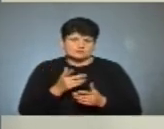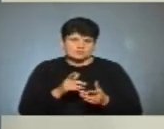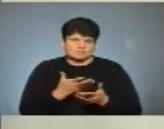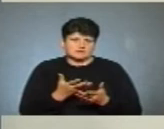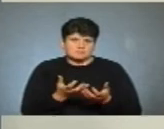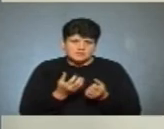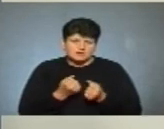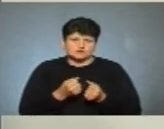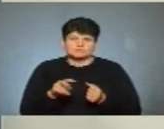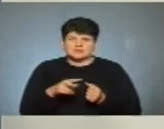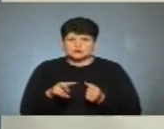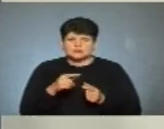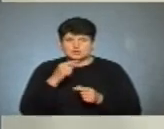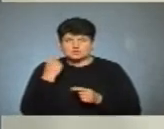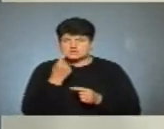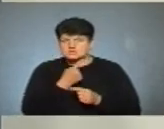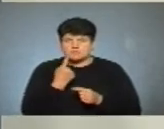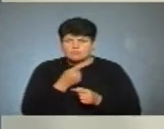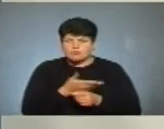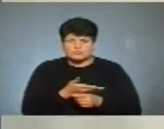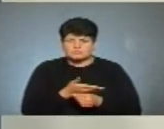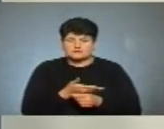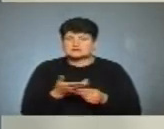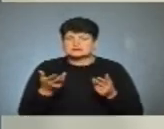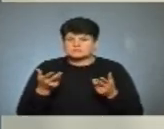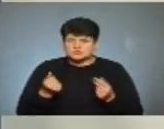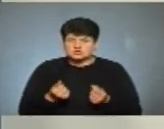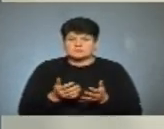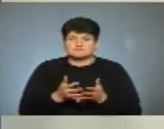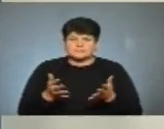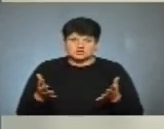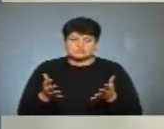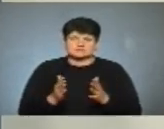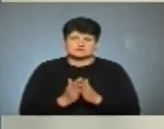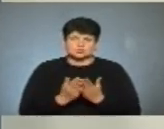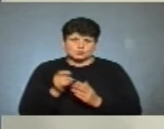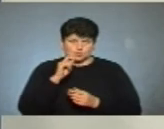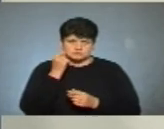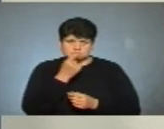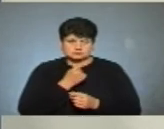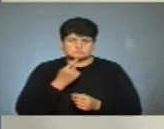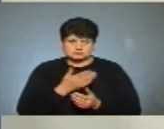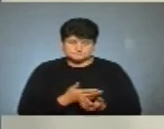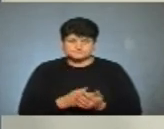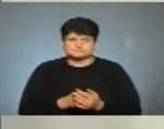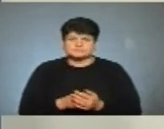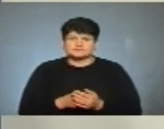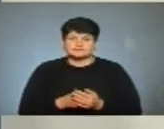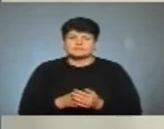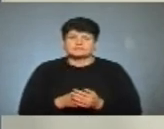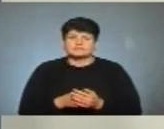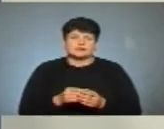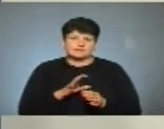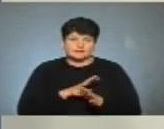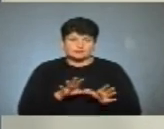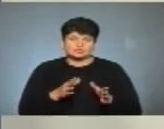брати собі літературу на російській мові. Звичайно, більшість фонду на українській мові. Беззуперечно, не